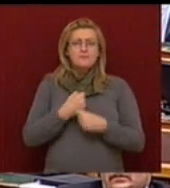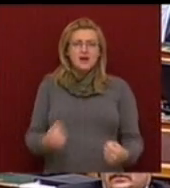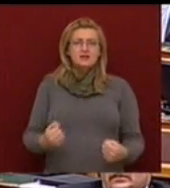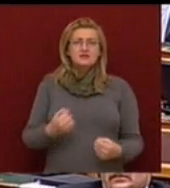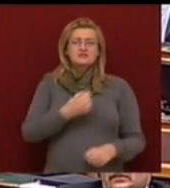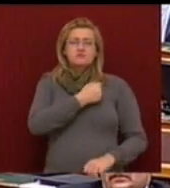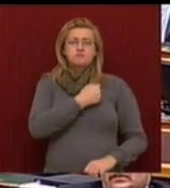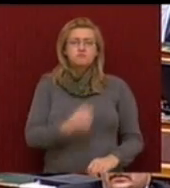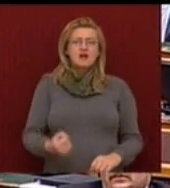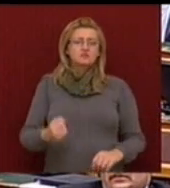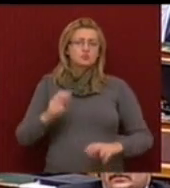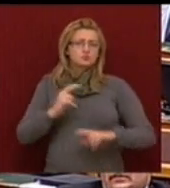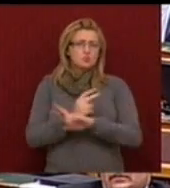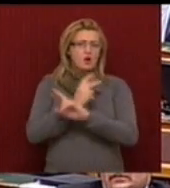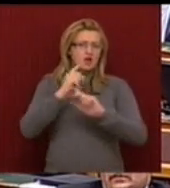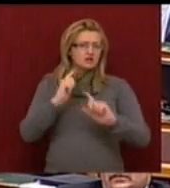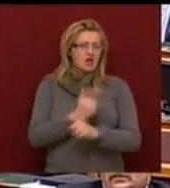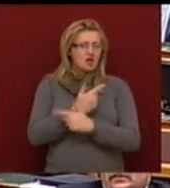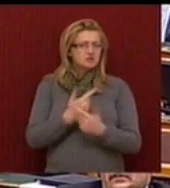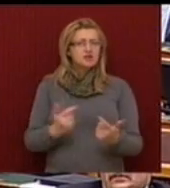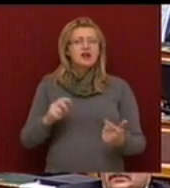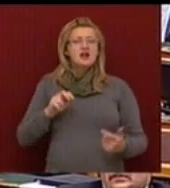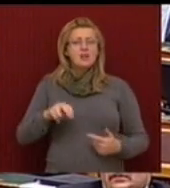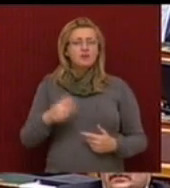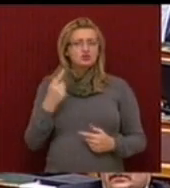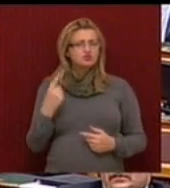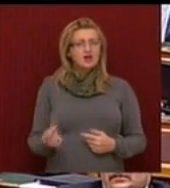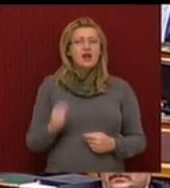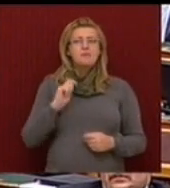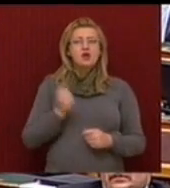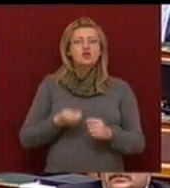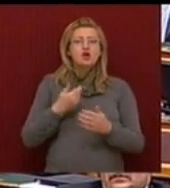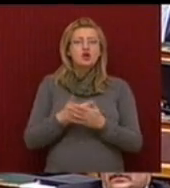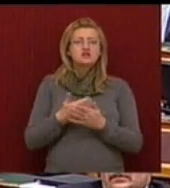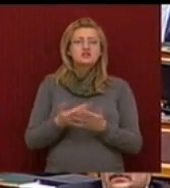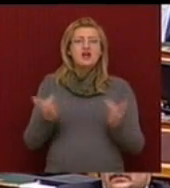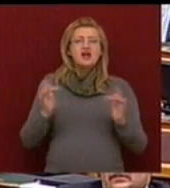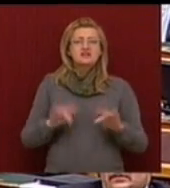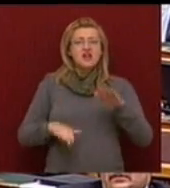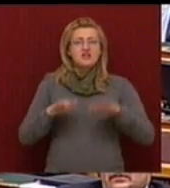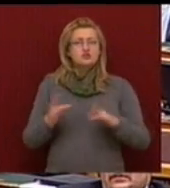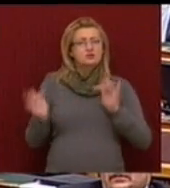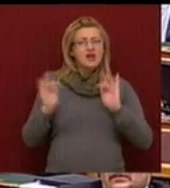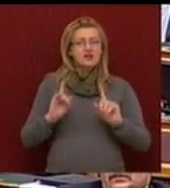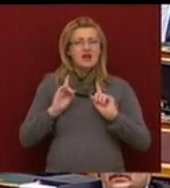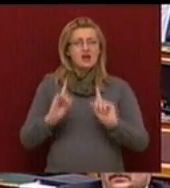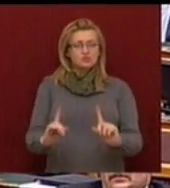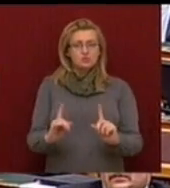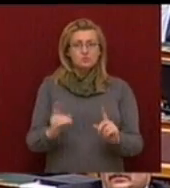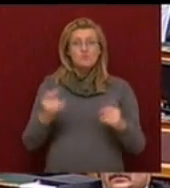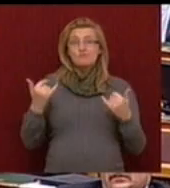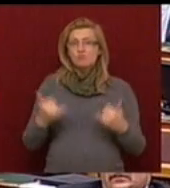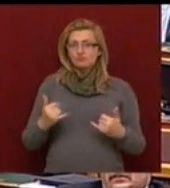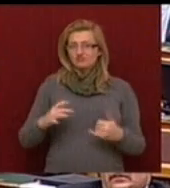szokatna lépésekkel állítottuk helyre Magyarország gazdasági egyensúlyát. Ma azonban mindez